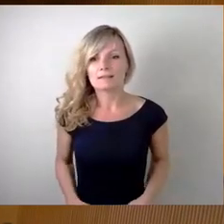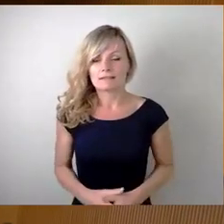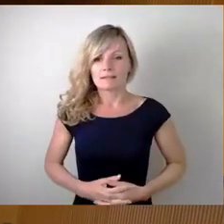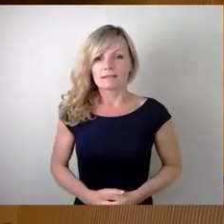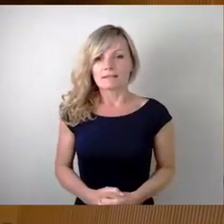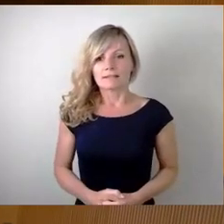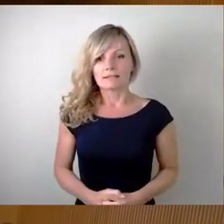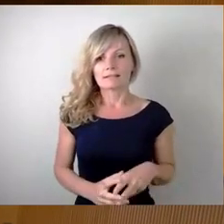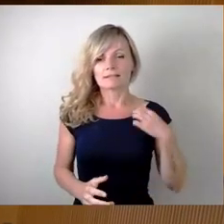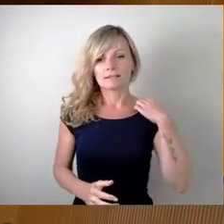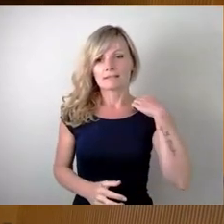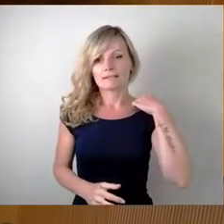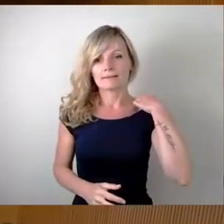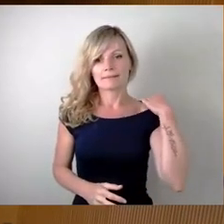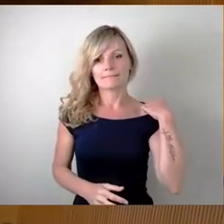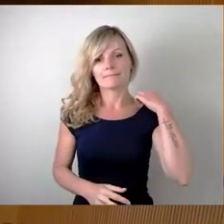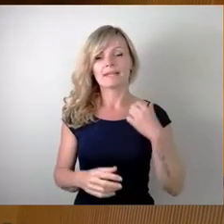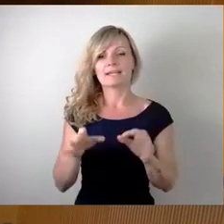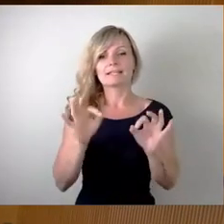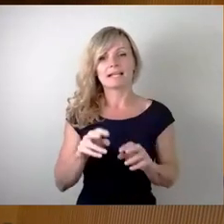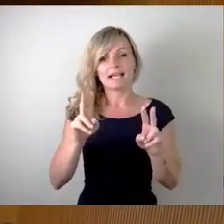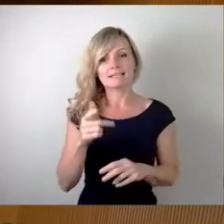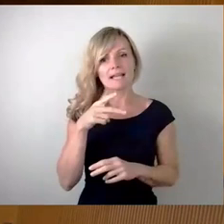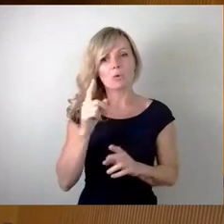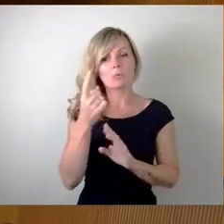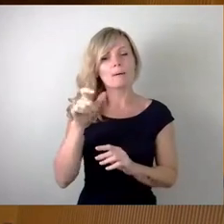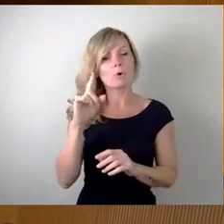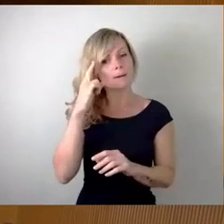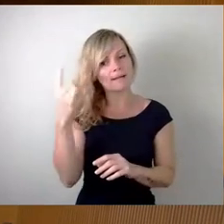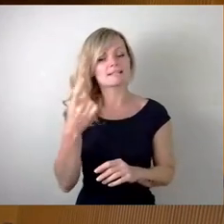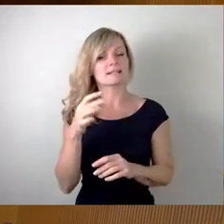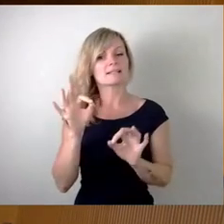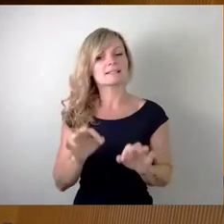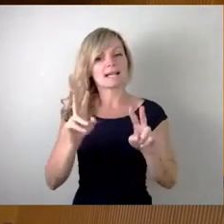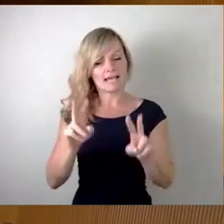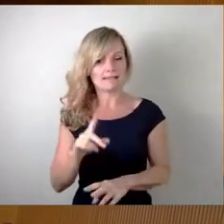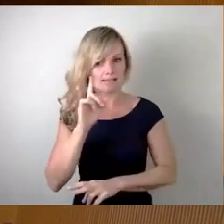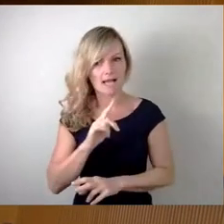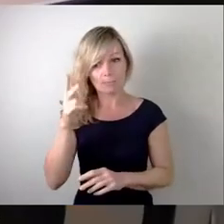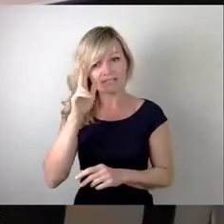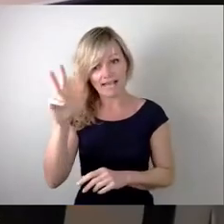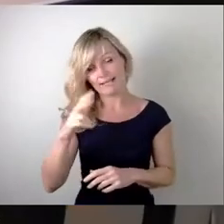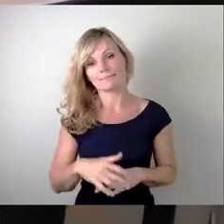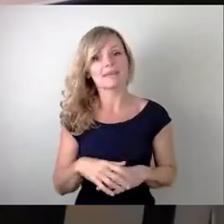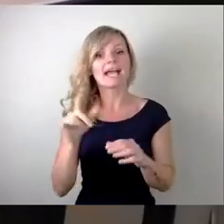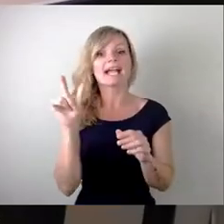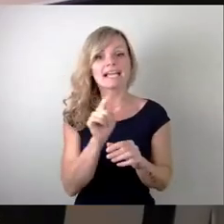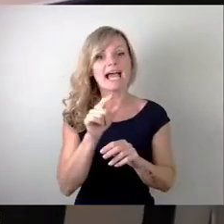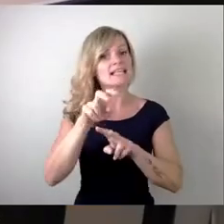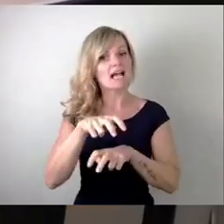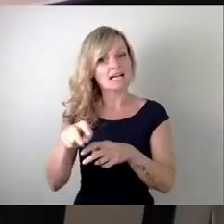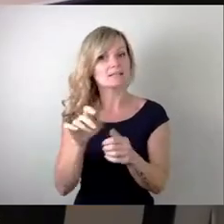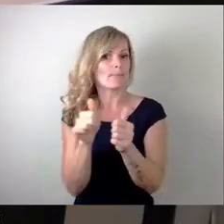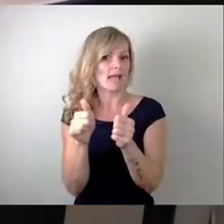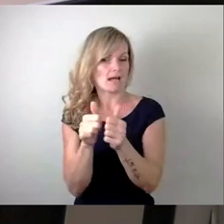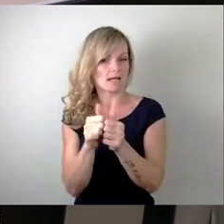Sehr geehrter Herr Oberbürgermeister, sehr geehrte Damen und Herren, der Kleingartenbeirat, der beschäftigt sich schon